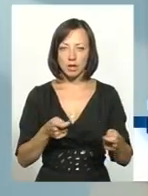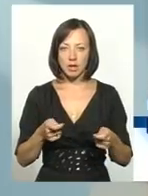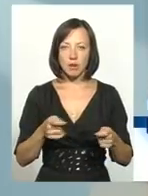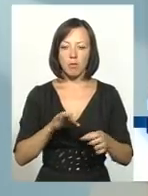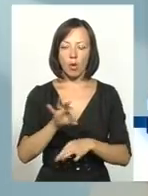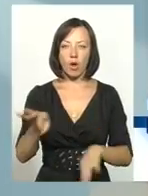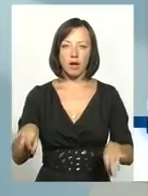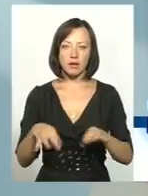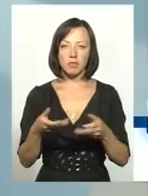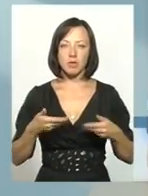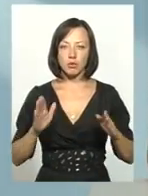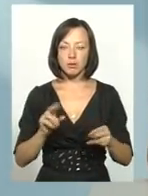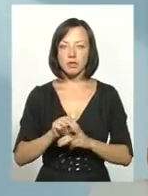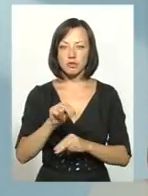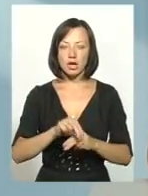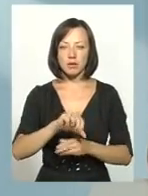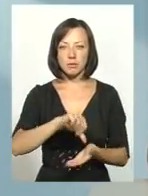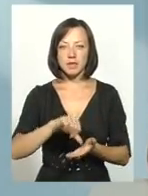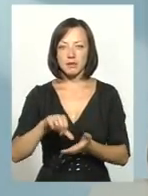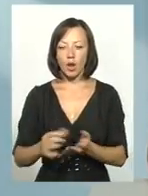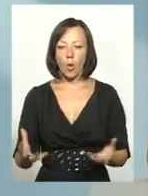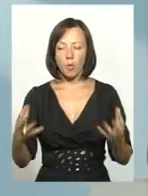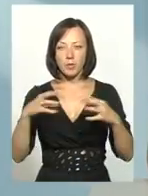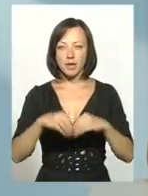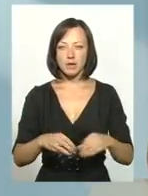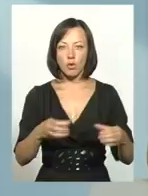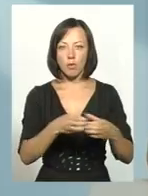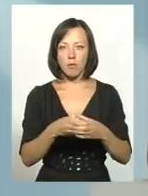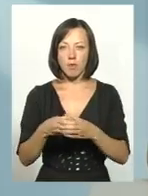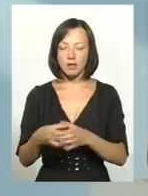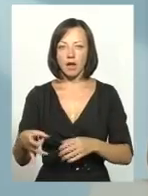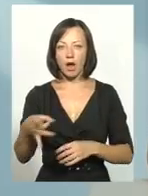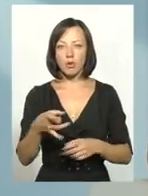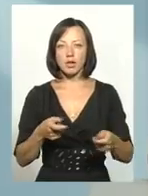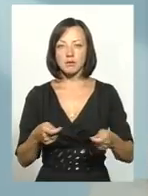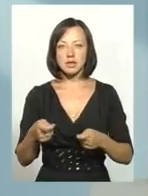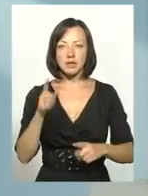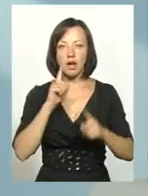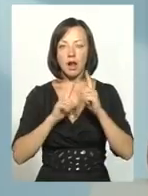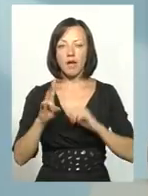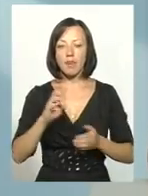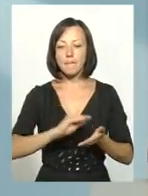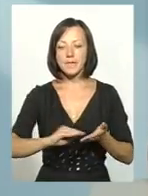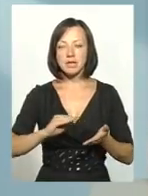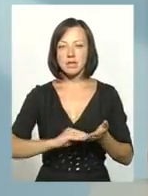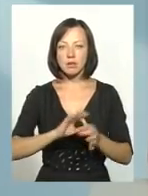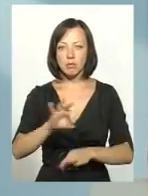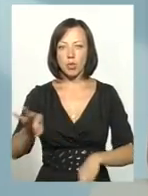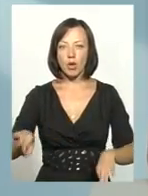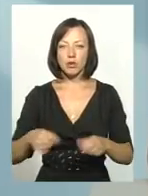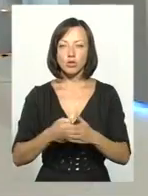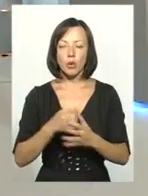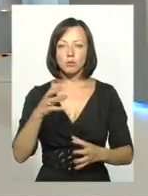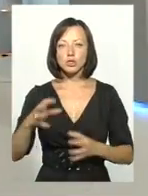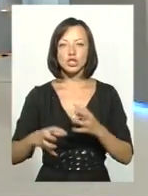проєктами. Тобто ми будемо навчати представників об'єднаних громад, районних адміністрацій, районних рад написанню проєктів до міжнародних